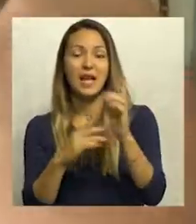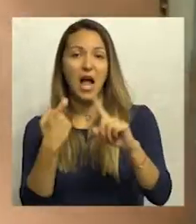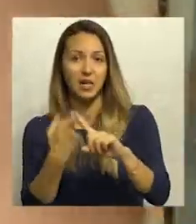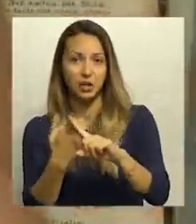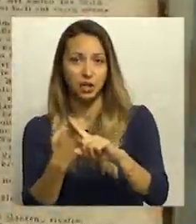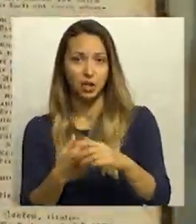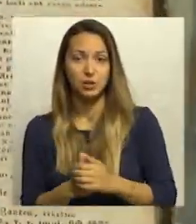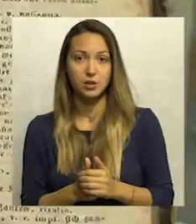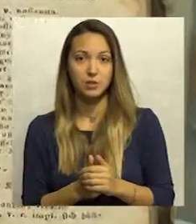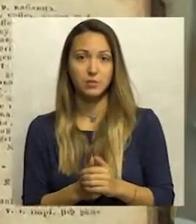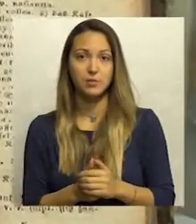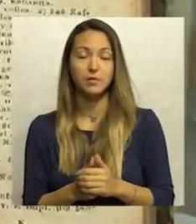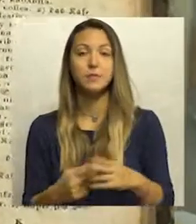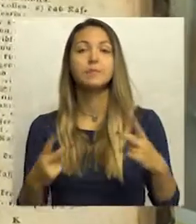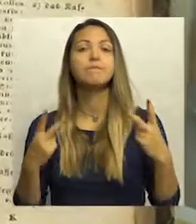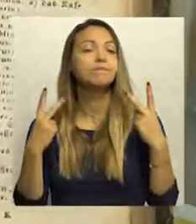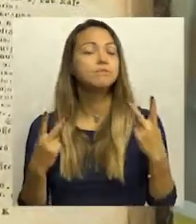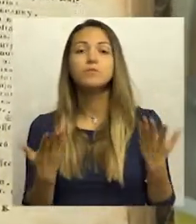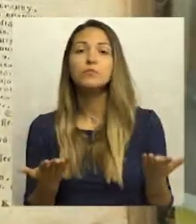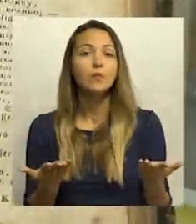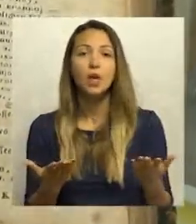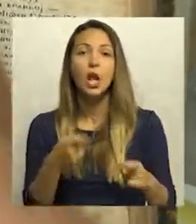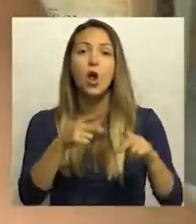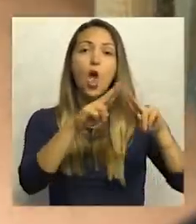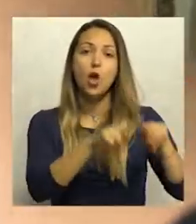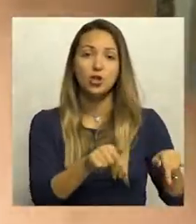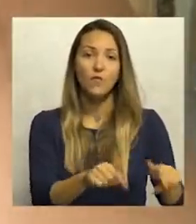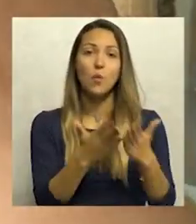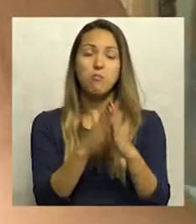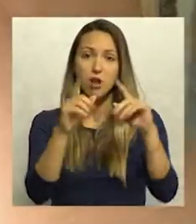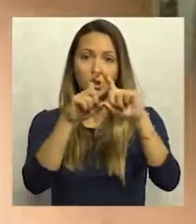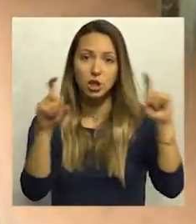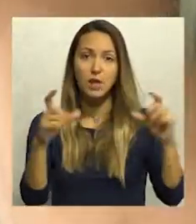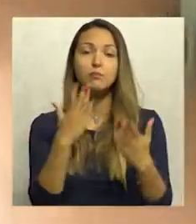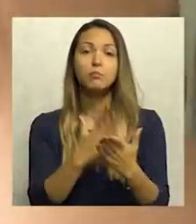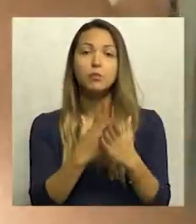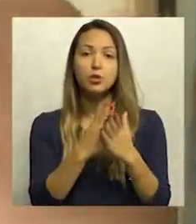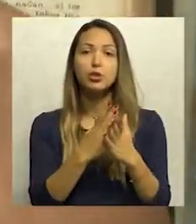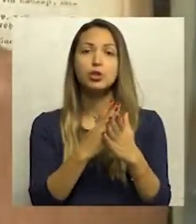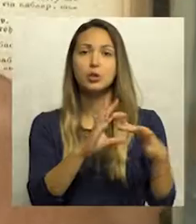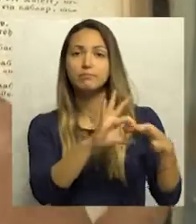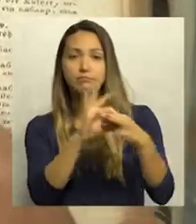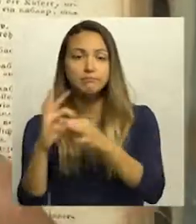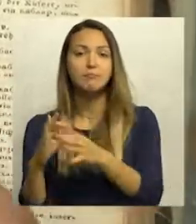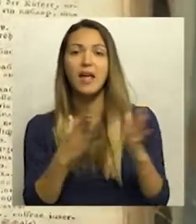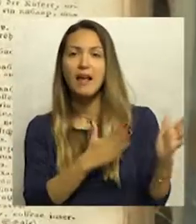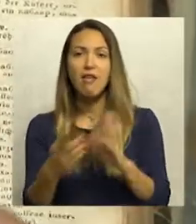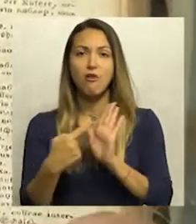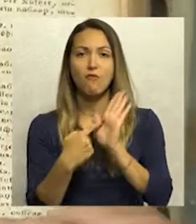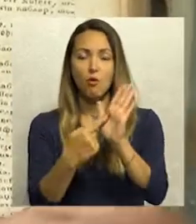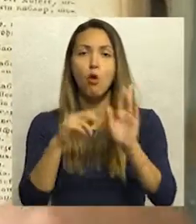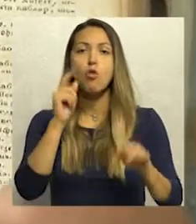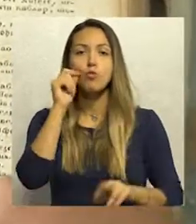Značajna je pre svega zato što ona ostaje u ovoj biblioteci tako da će biti konstantna, znači redovna postavka, ljudi će moći da je vide